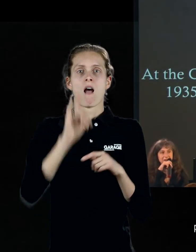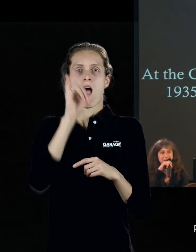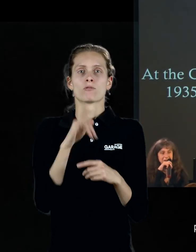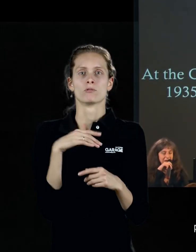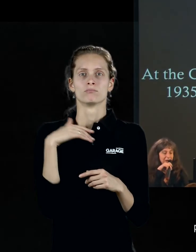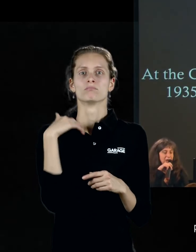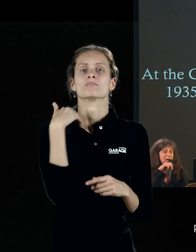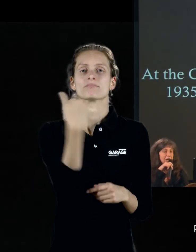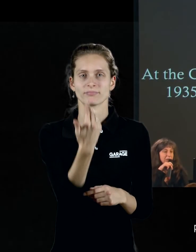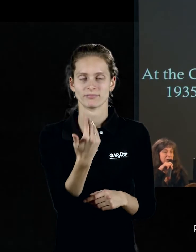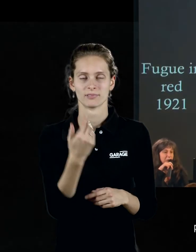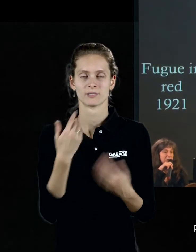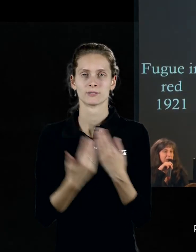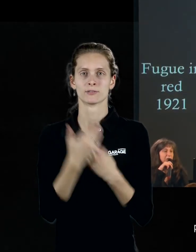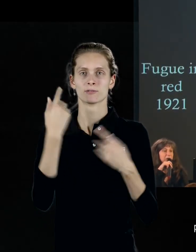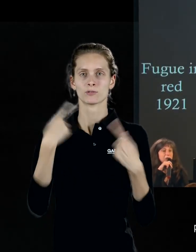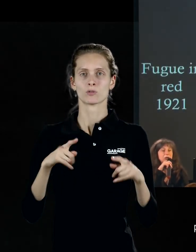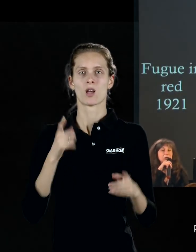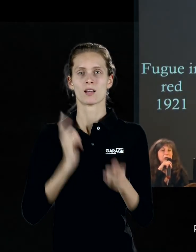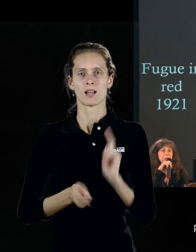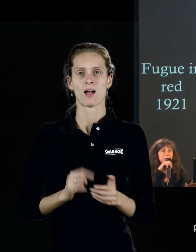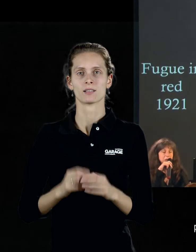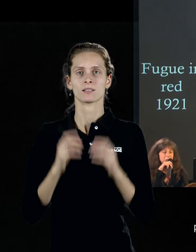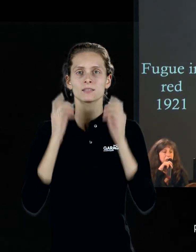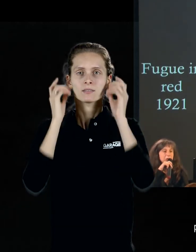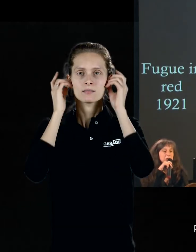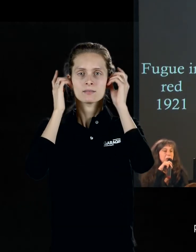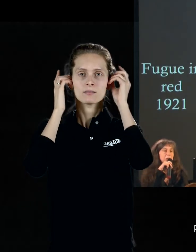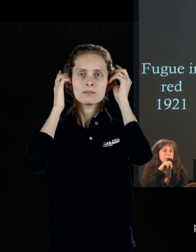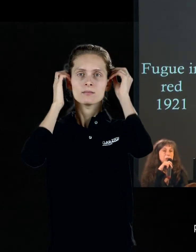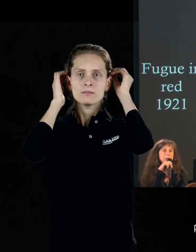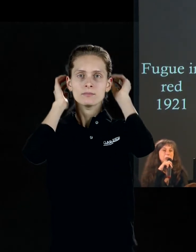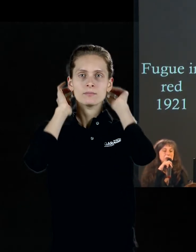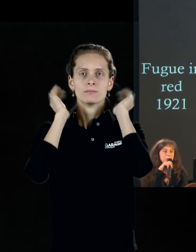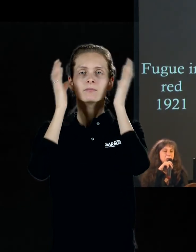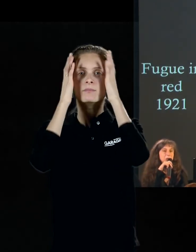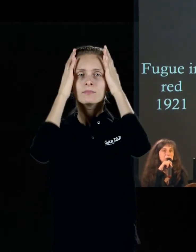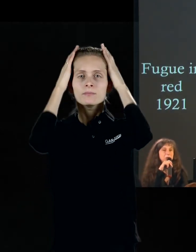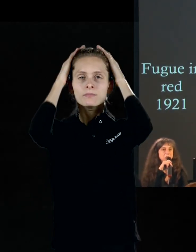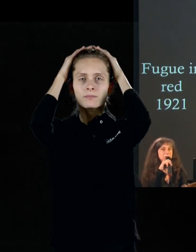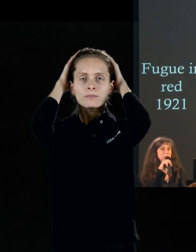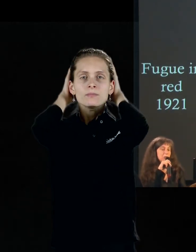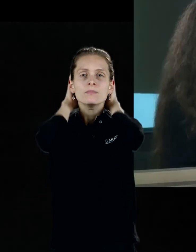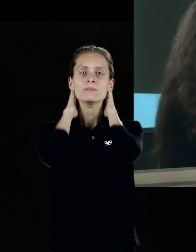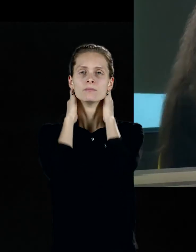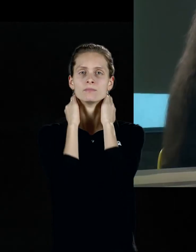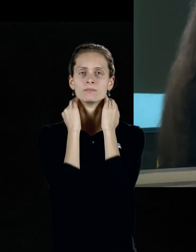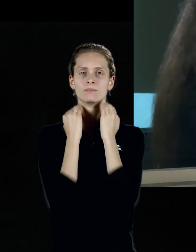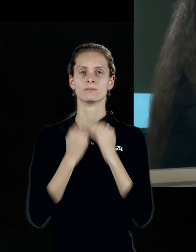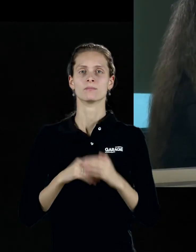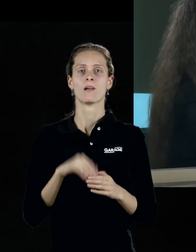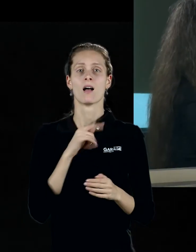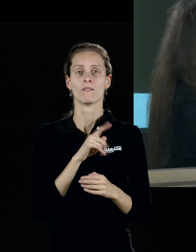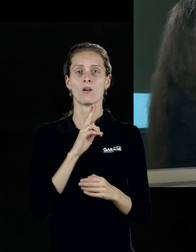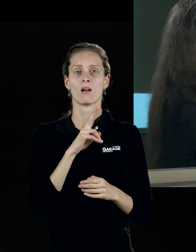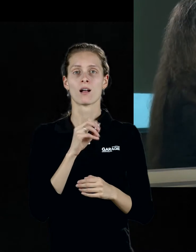восприятия реальности. феномен этот, как бы, ну вот, поэтому то, что происходит у Клея с